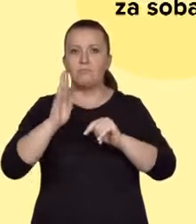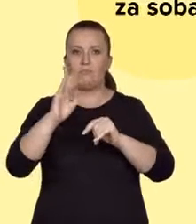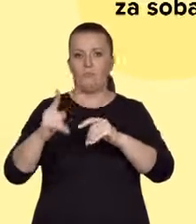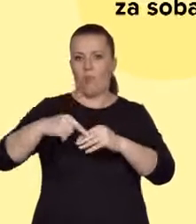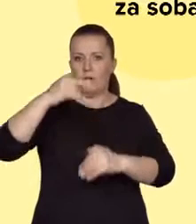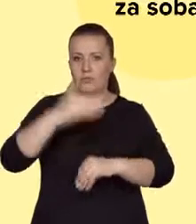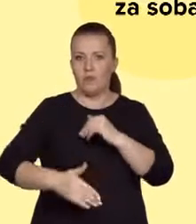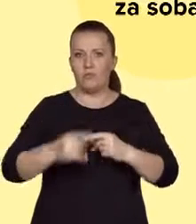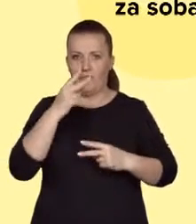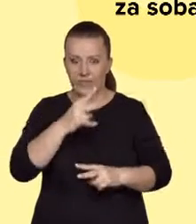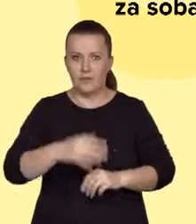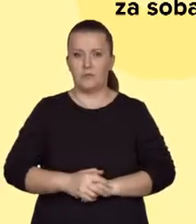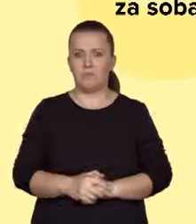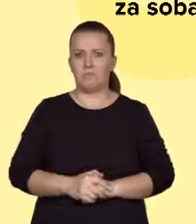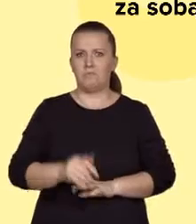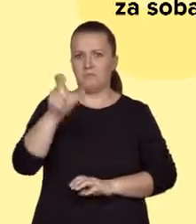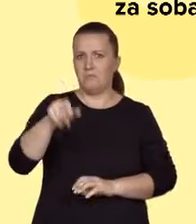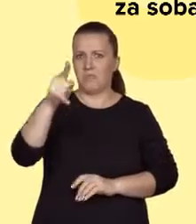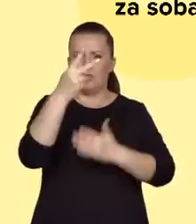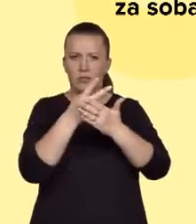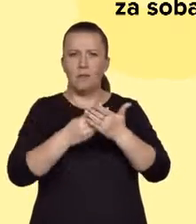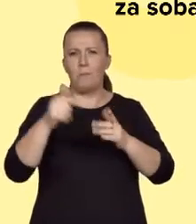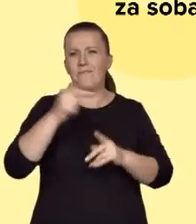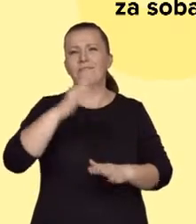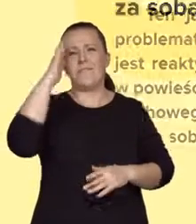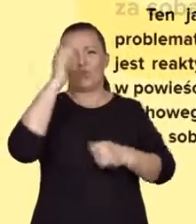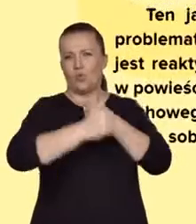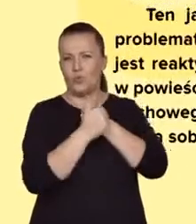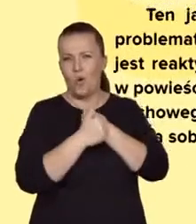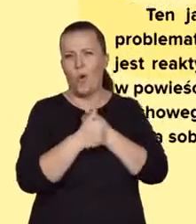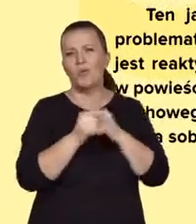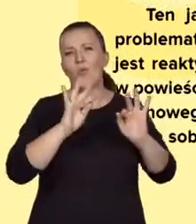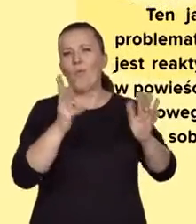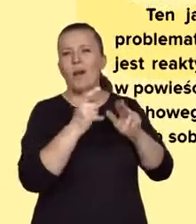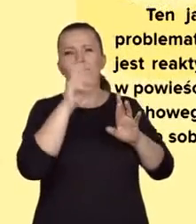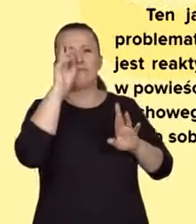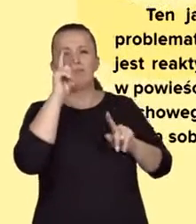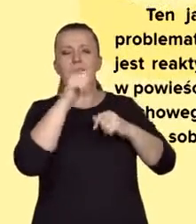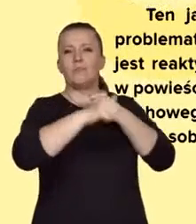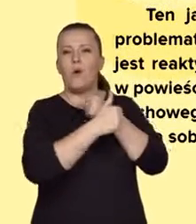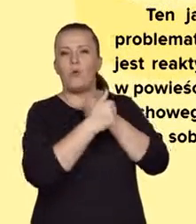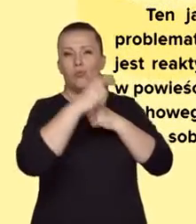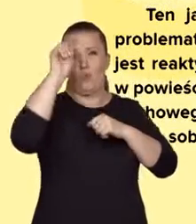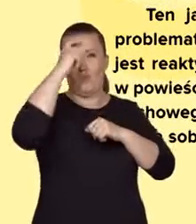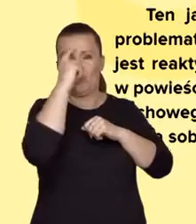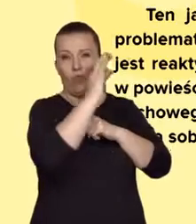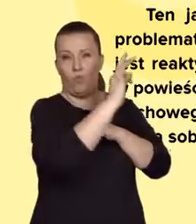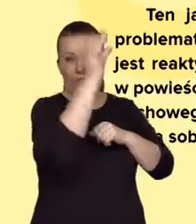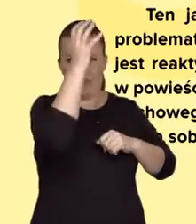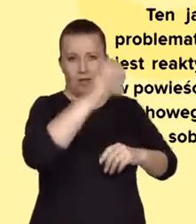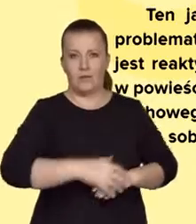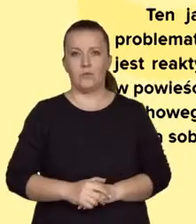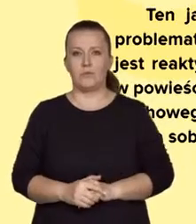wyraźne podsumowanie. Powinieneś wiedzieć, o co w niej chodzi i powinieneś rozpoznać intencje autora, który tę